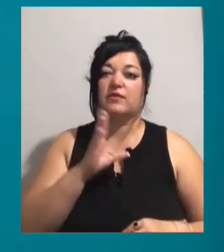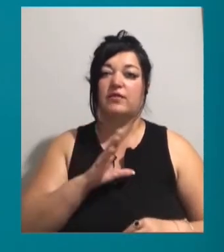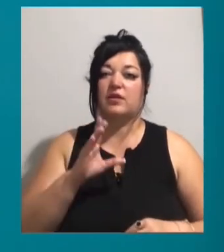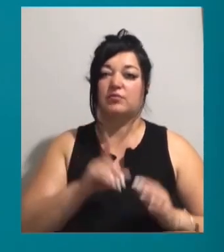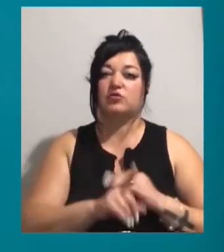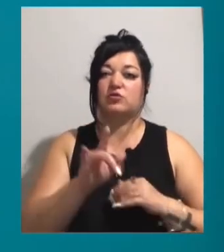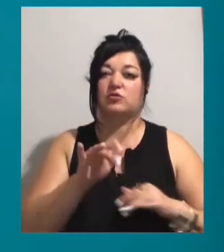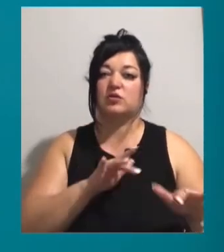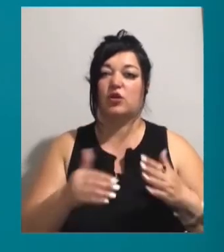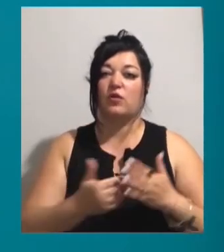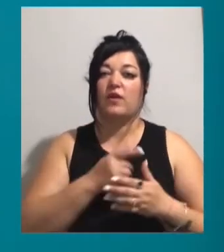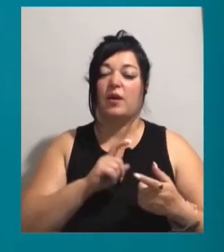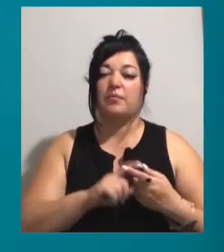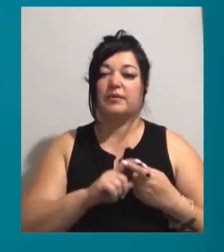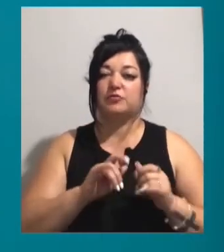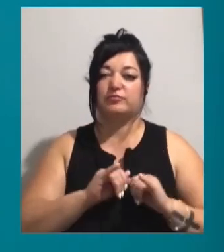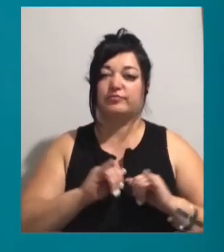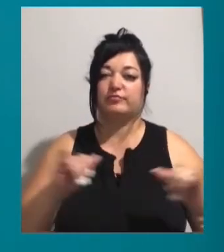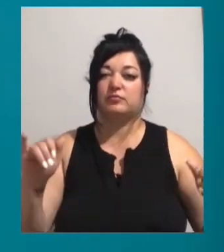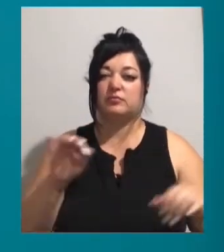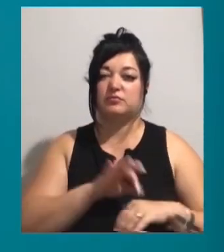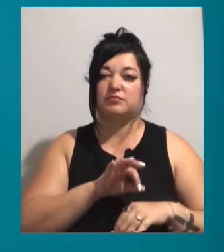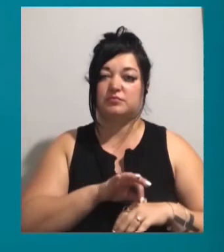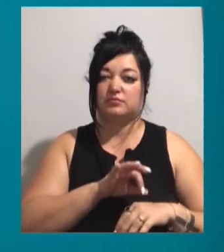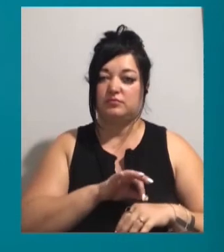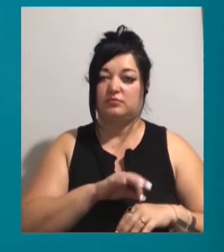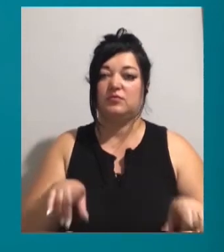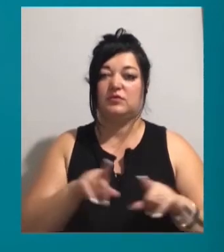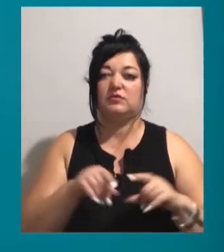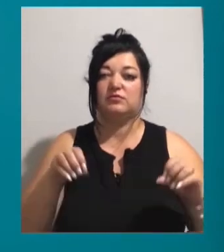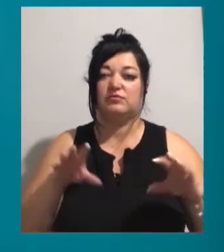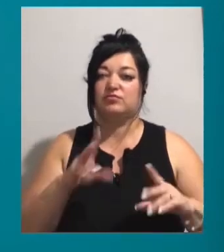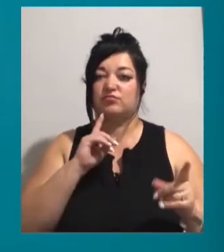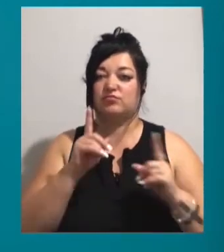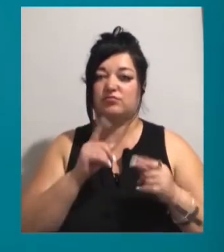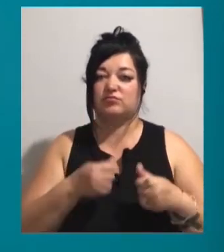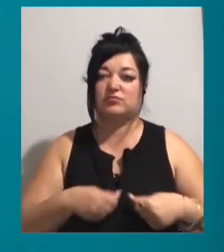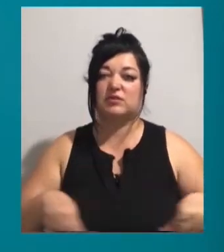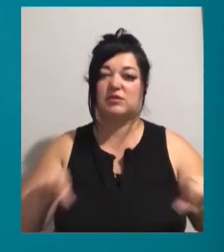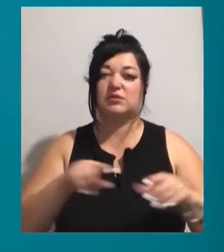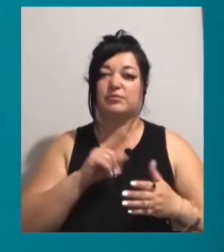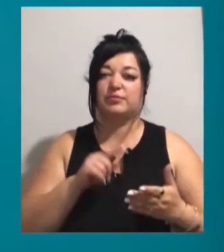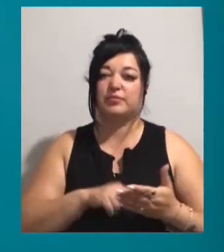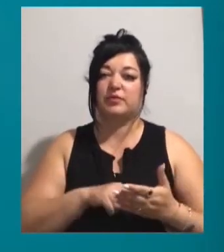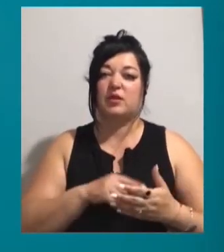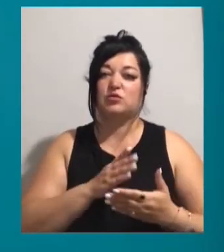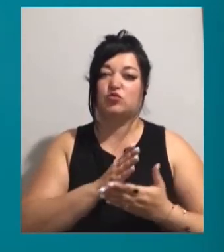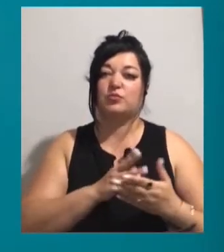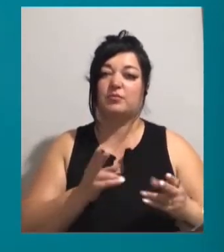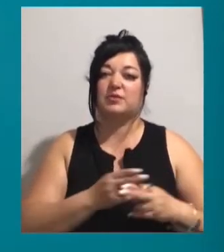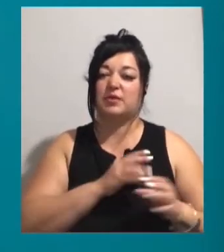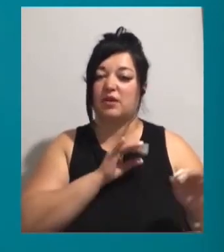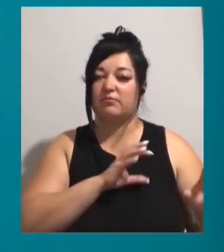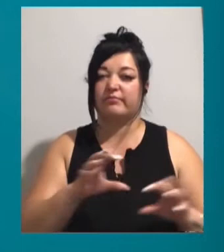нове епідемічне зонування. Таке вирішили на позачерговому засіданні Державної комісії з питань техногенно-екологічної безпеки та надзвичайних